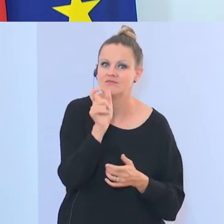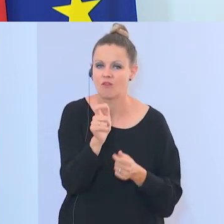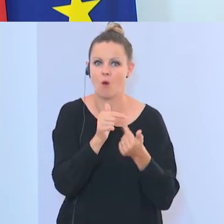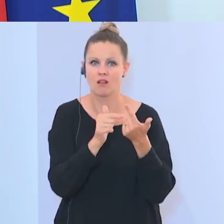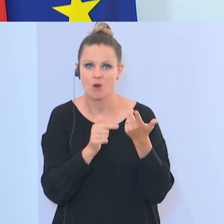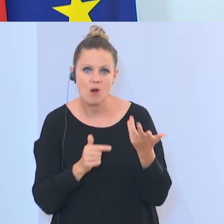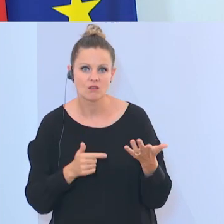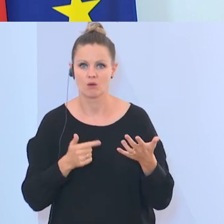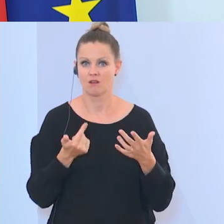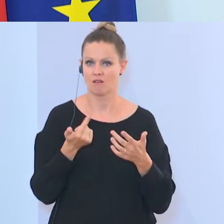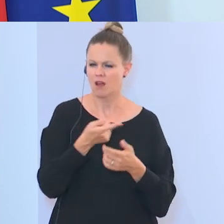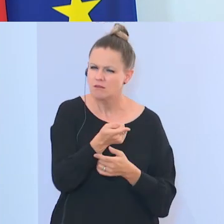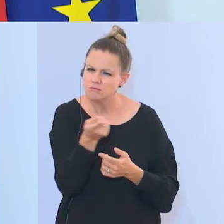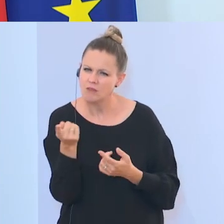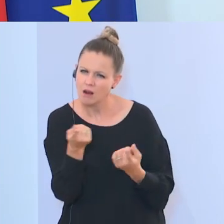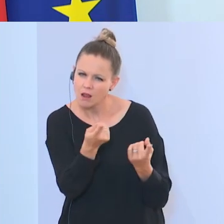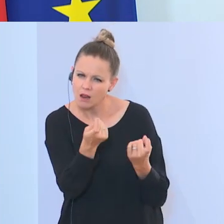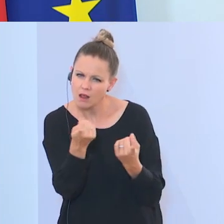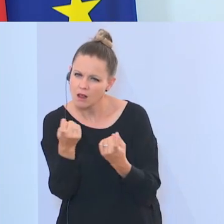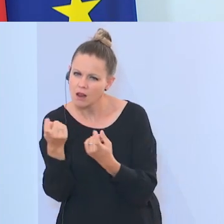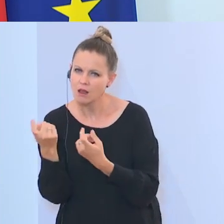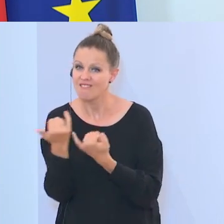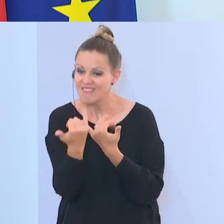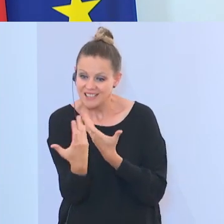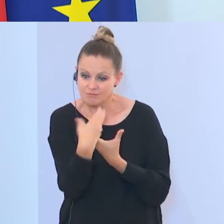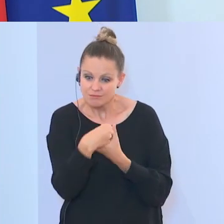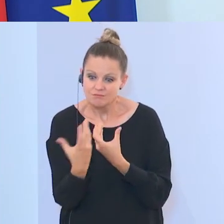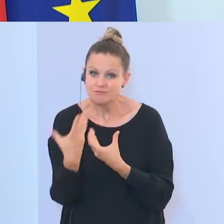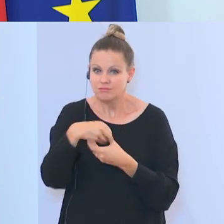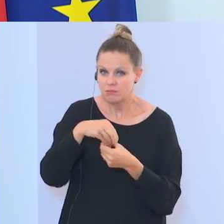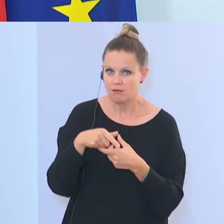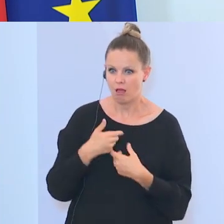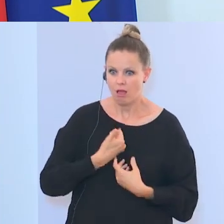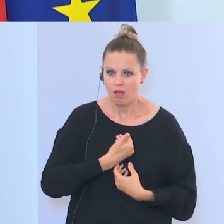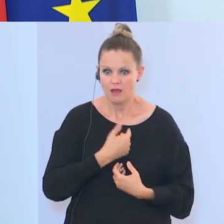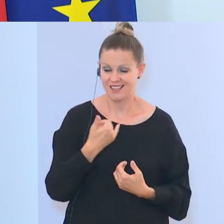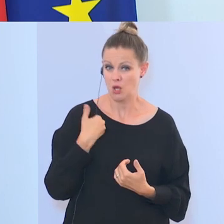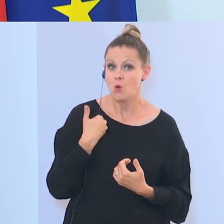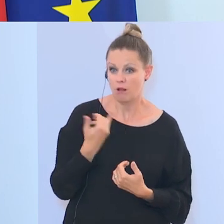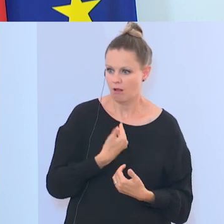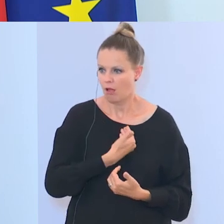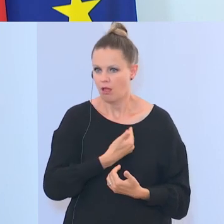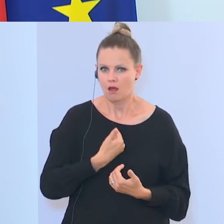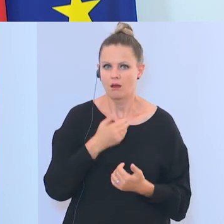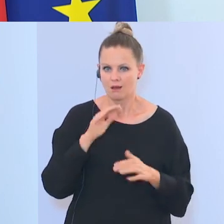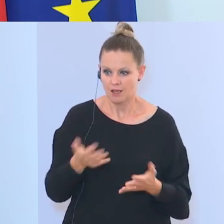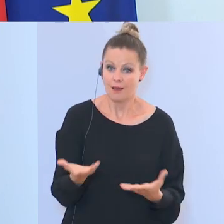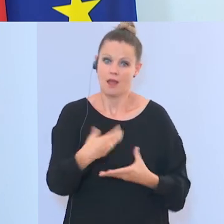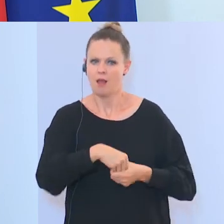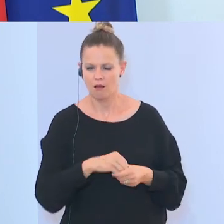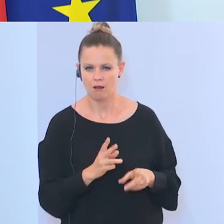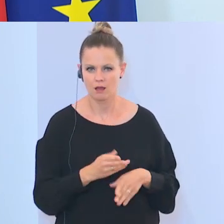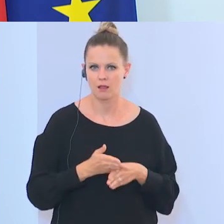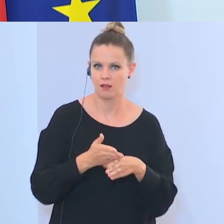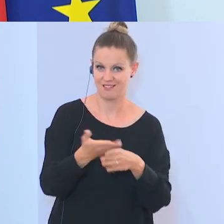verunsichern eigentlich. Das wäre auch eine Dimension, die